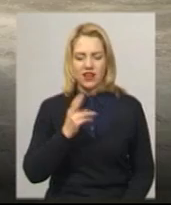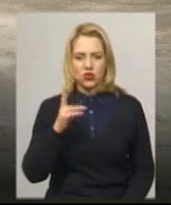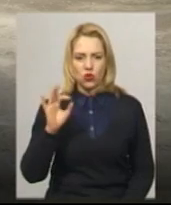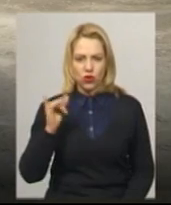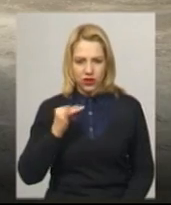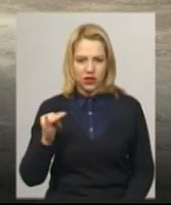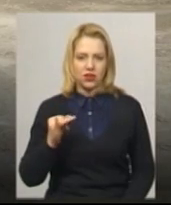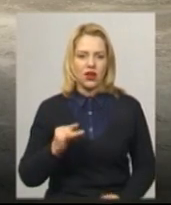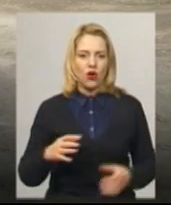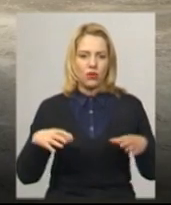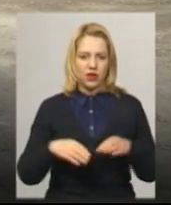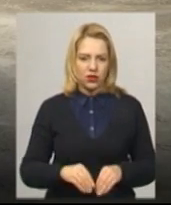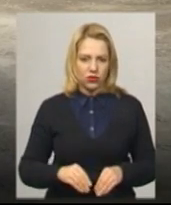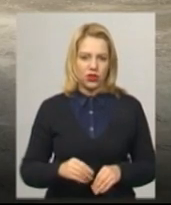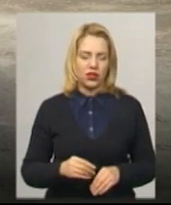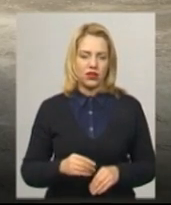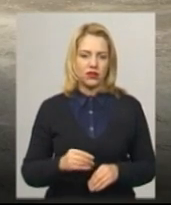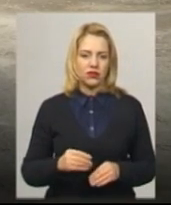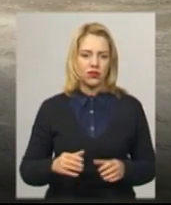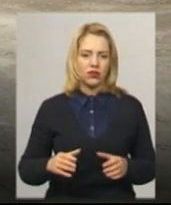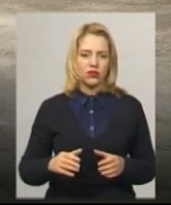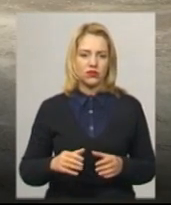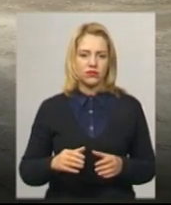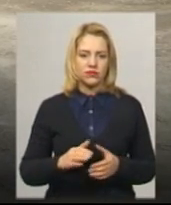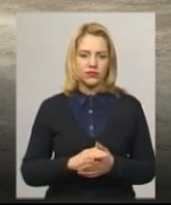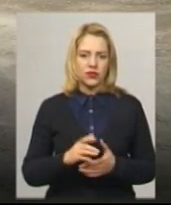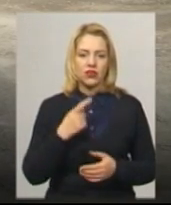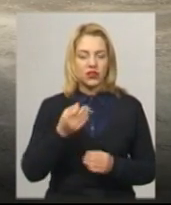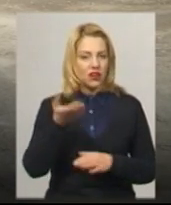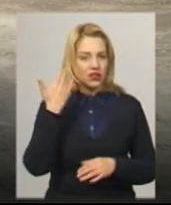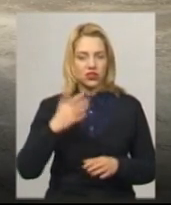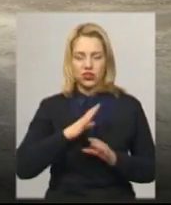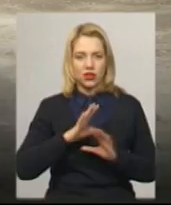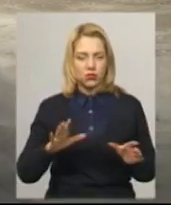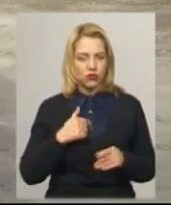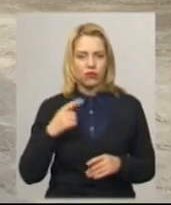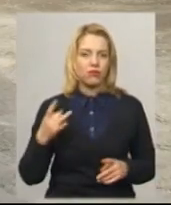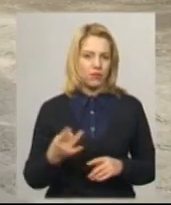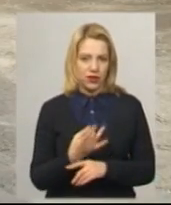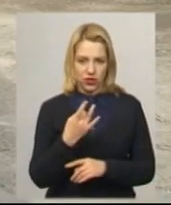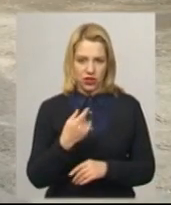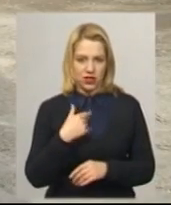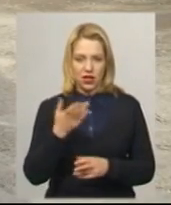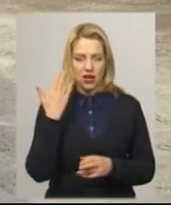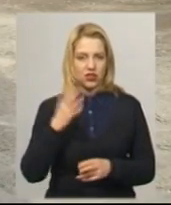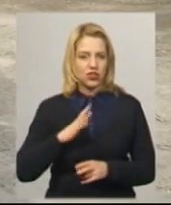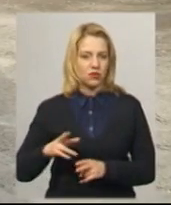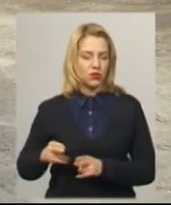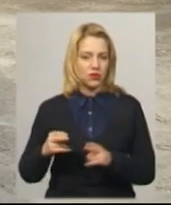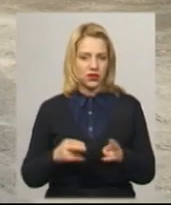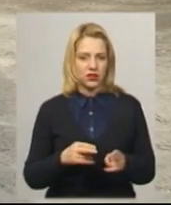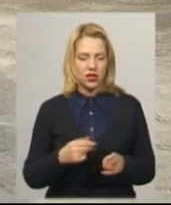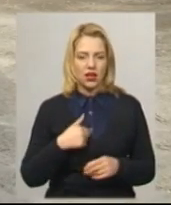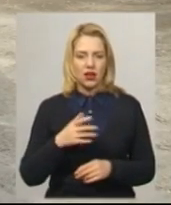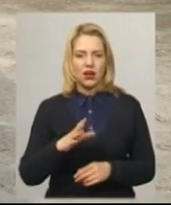ми перший раз проводимо. Раніше ми не їздили, бо ми були як